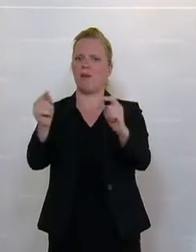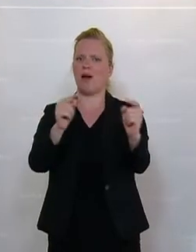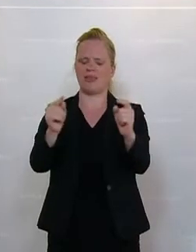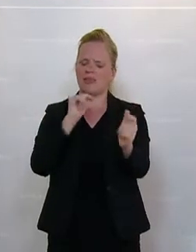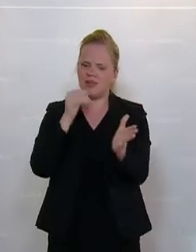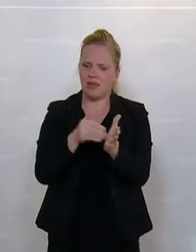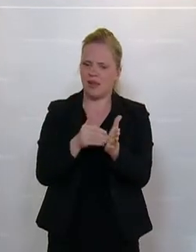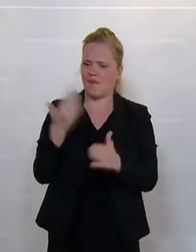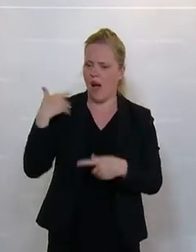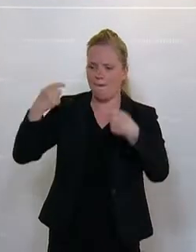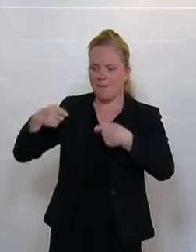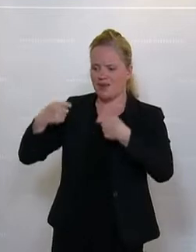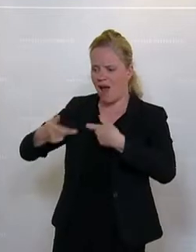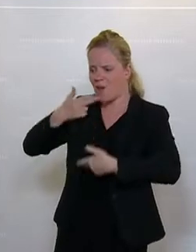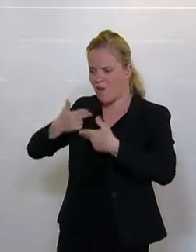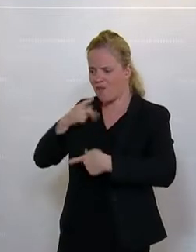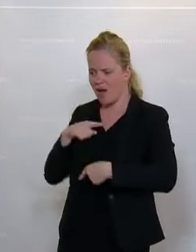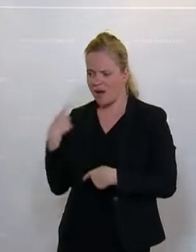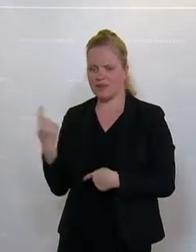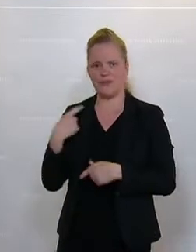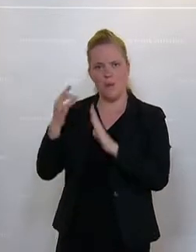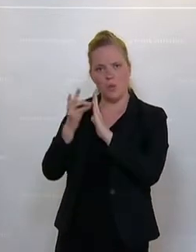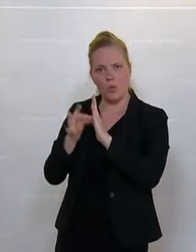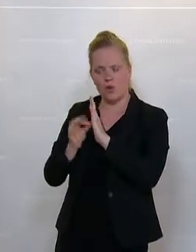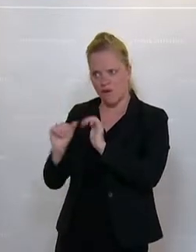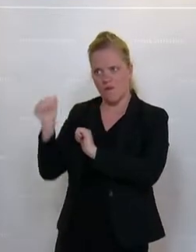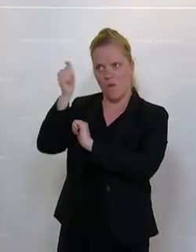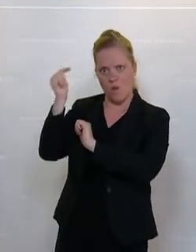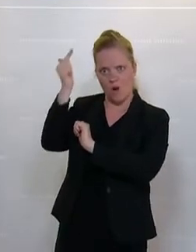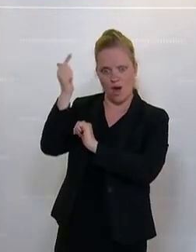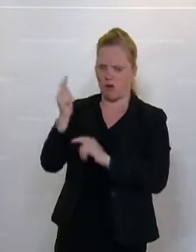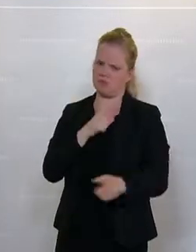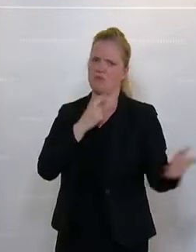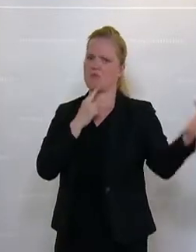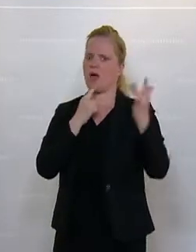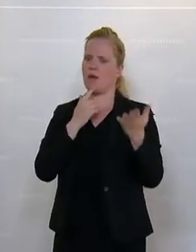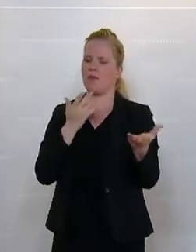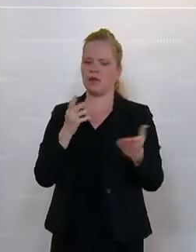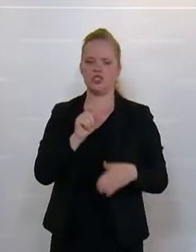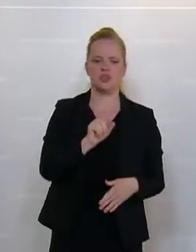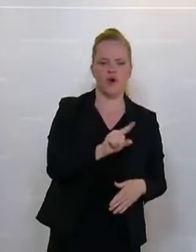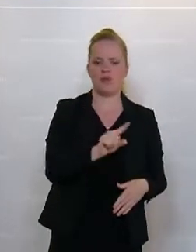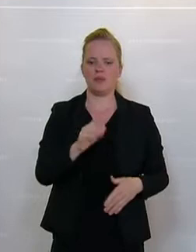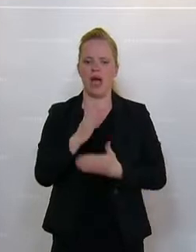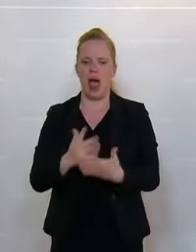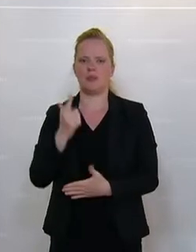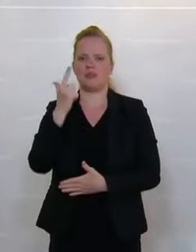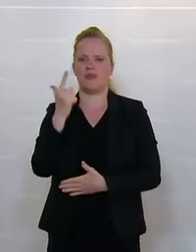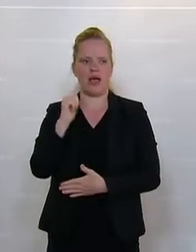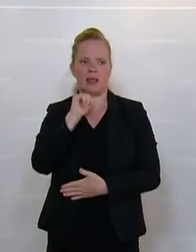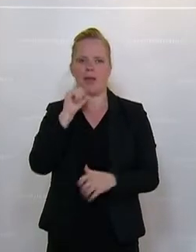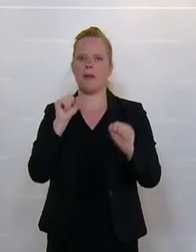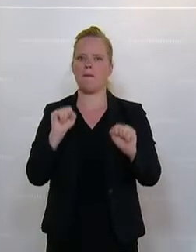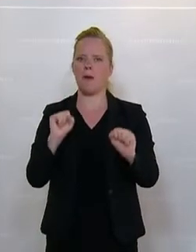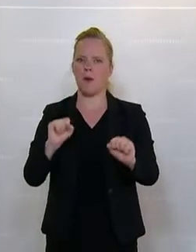Präsidialkonferenz haben wir sogar Punkte vorreihen lassen. Aber nein, da muss eingewendet werden, weil zwischen zwölf und halb zwei ist man nicht